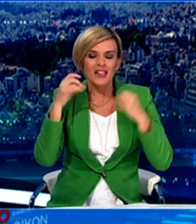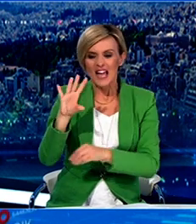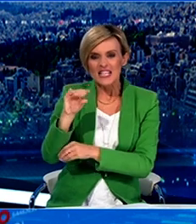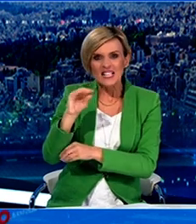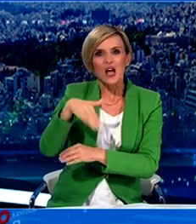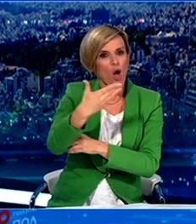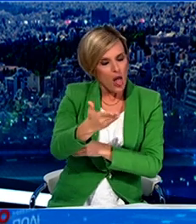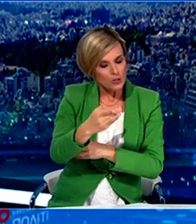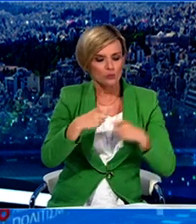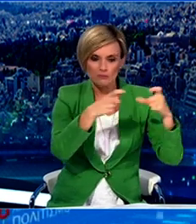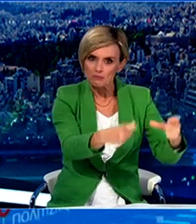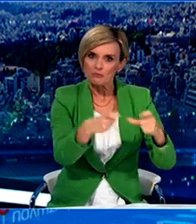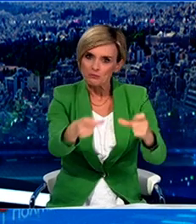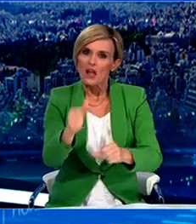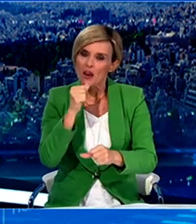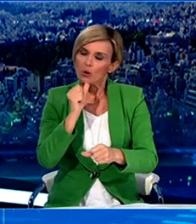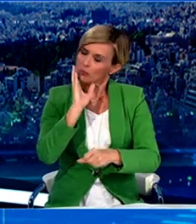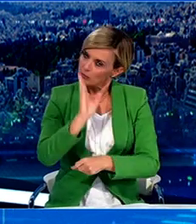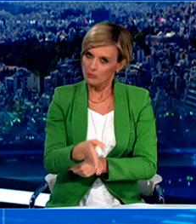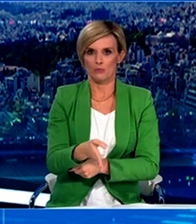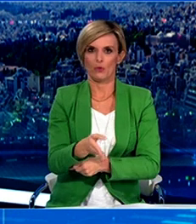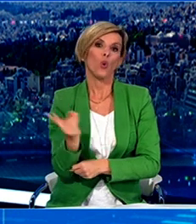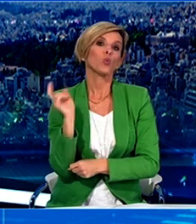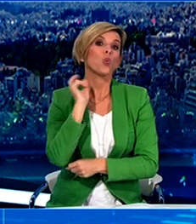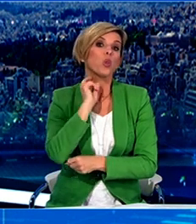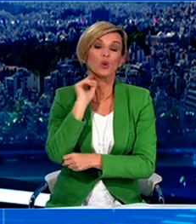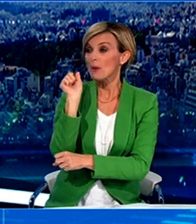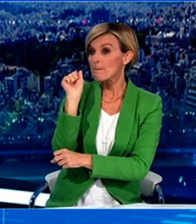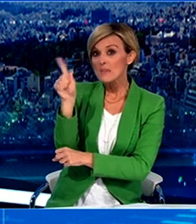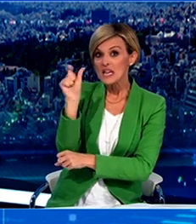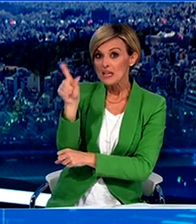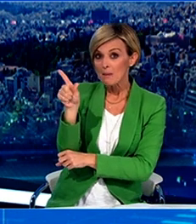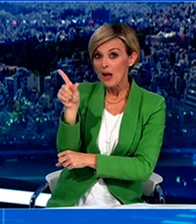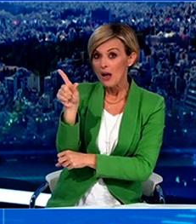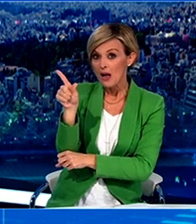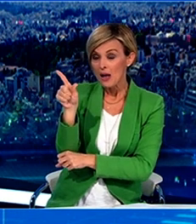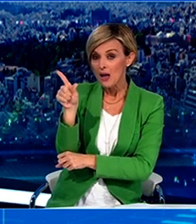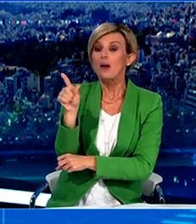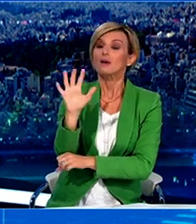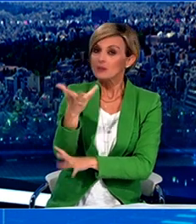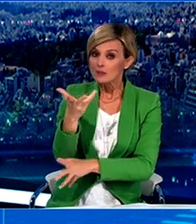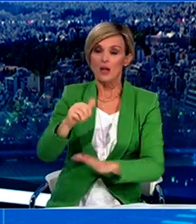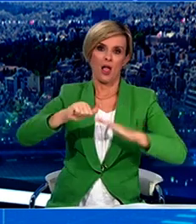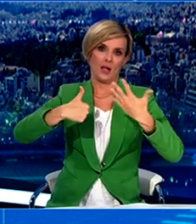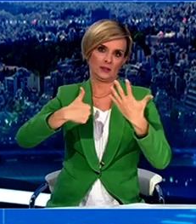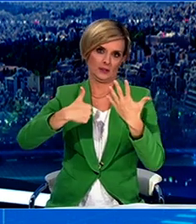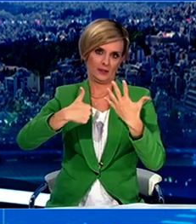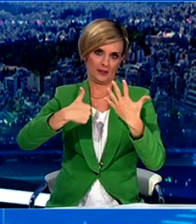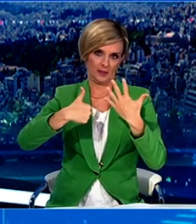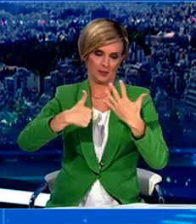πραγματοποιείται εντός του Δήμου κατοικίας του Πολίτη. Στις περιπτώσεις αυτές, το SMS χρησιμοποιείται με τον κωδικό 6.